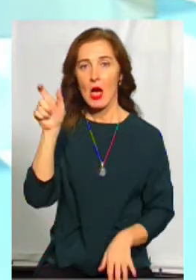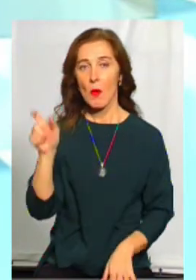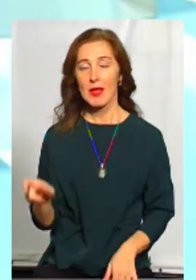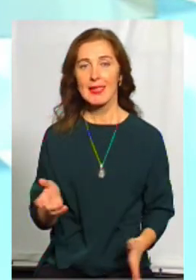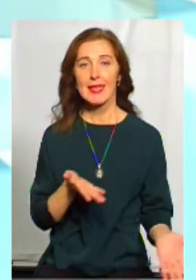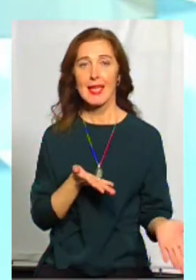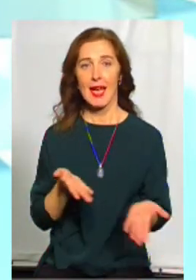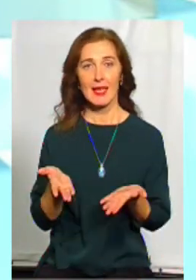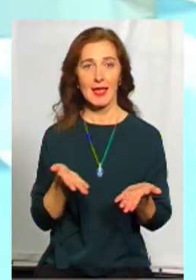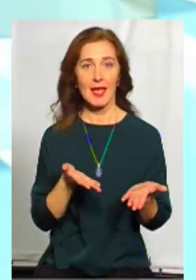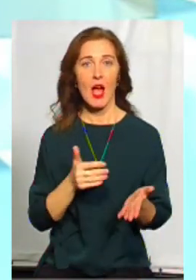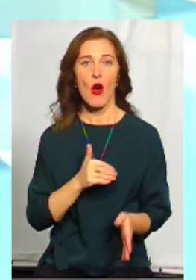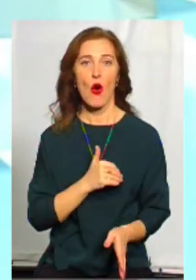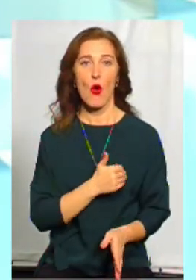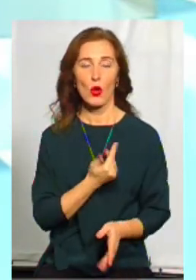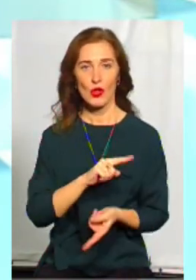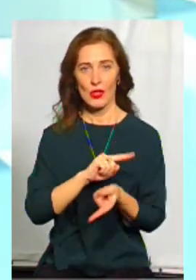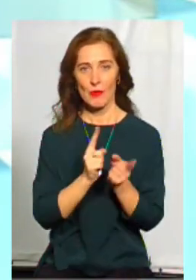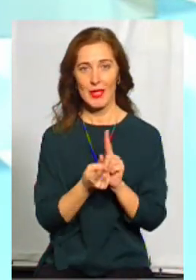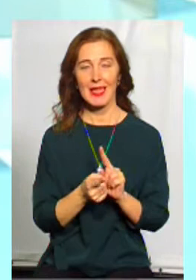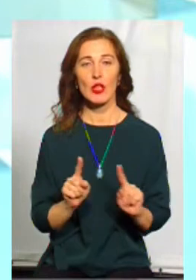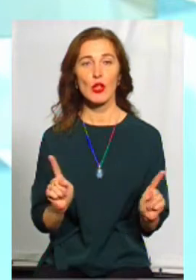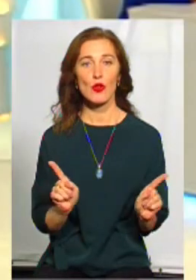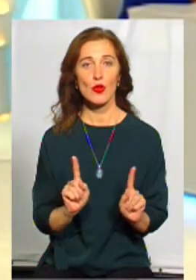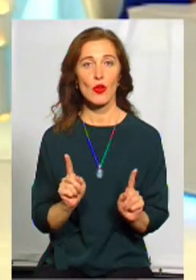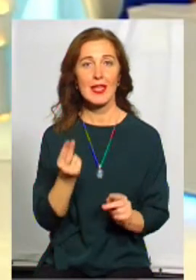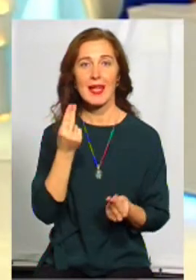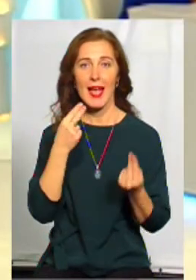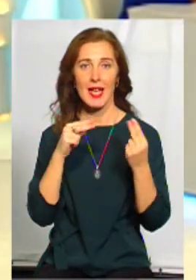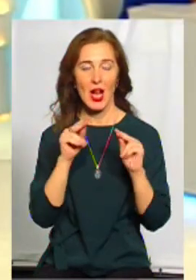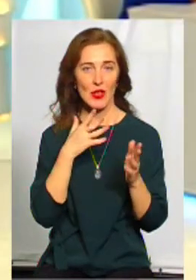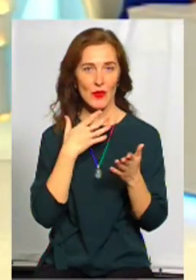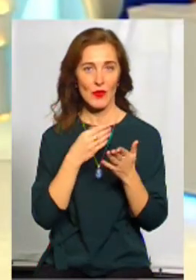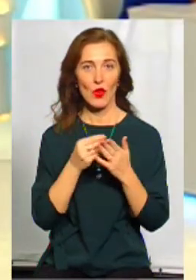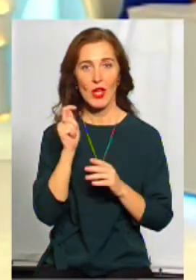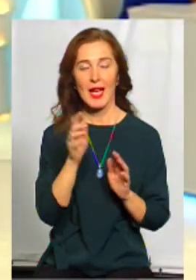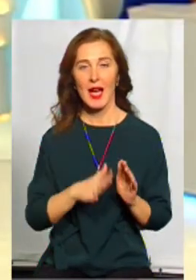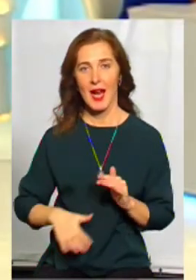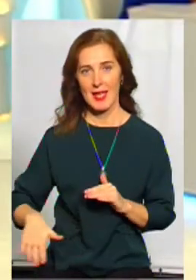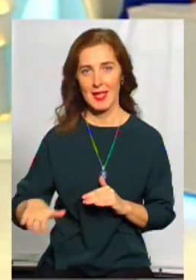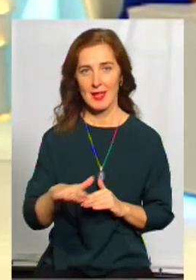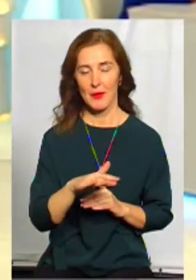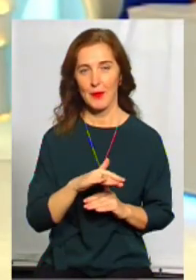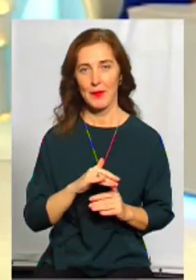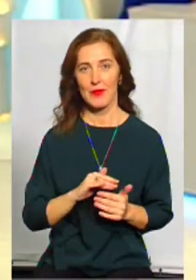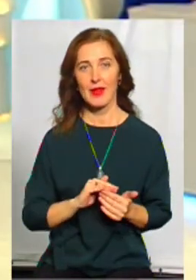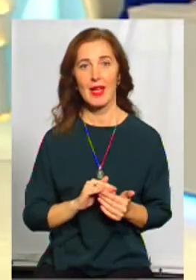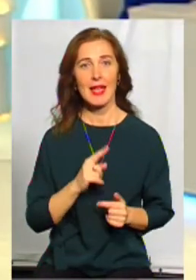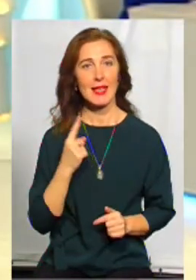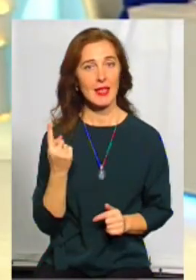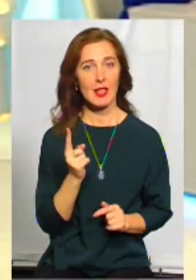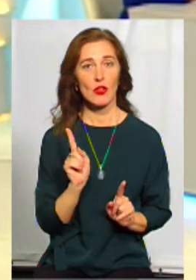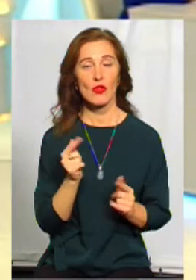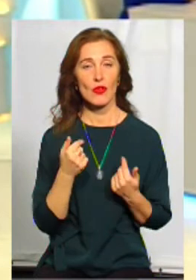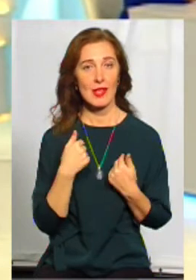який хоче змінити щось на краще в своїй країні. І єдине,